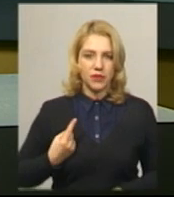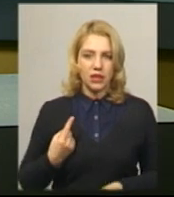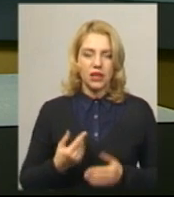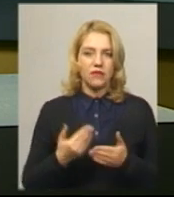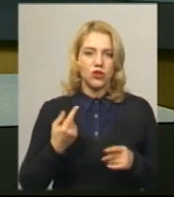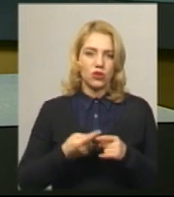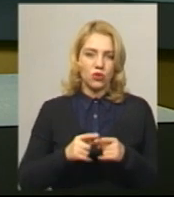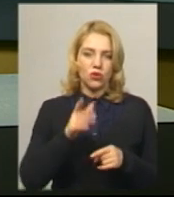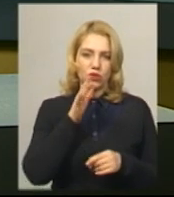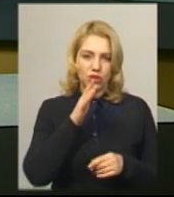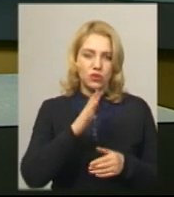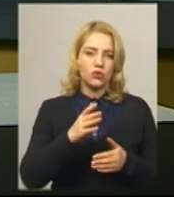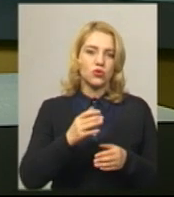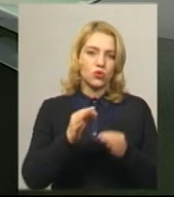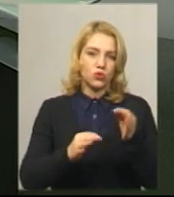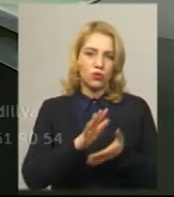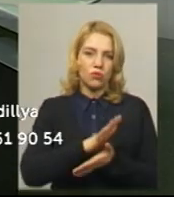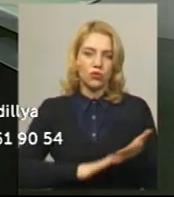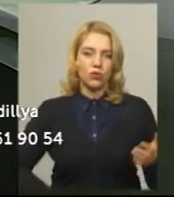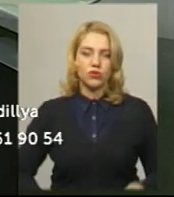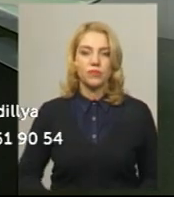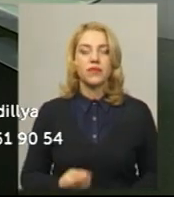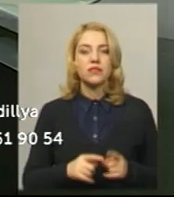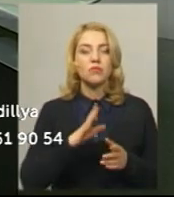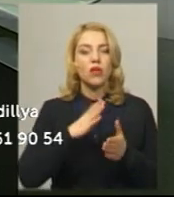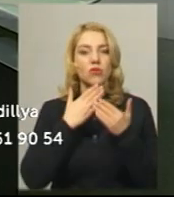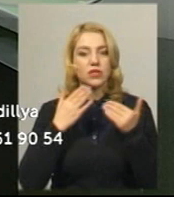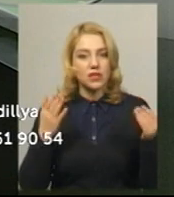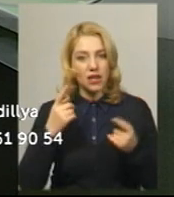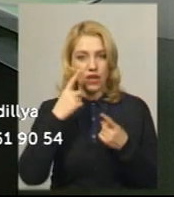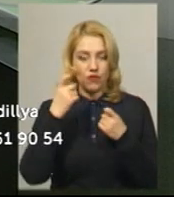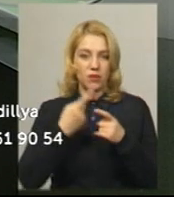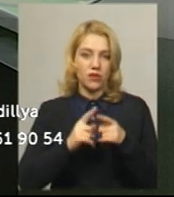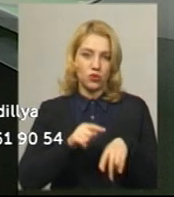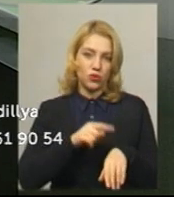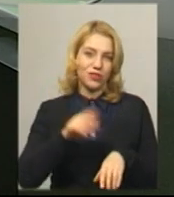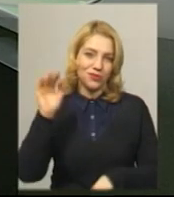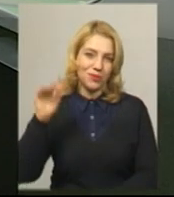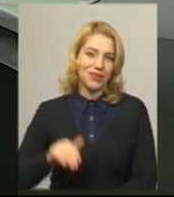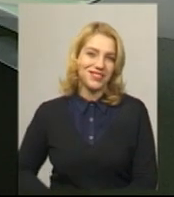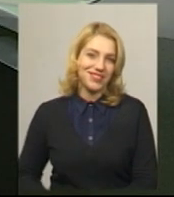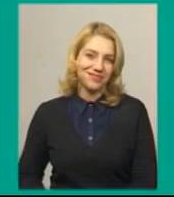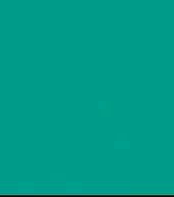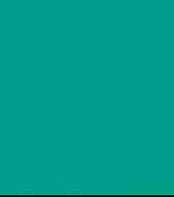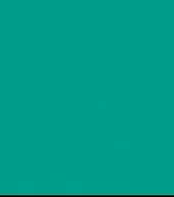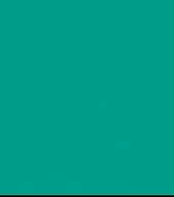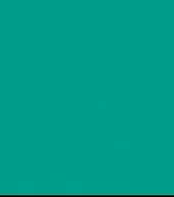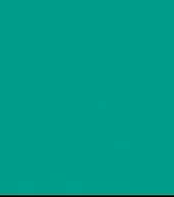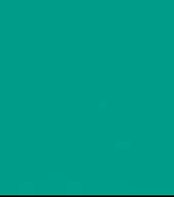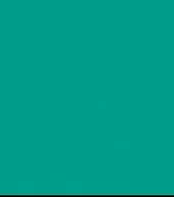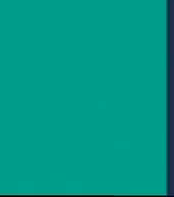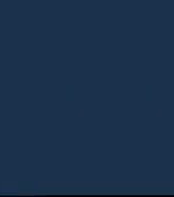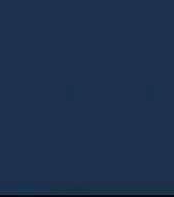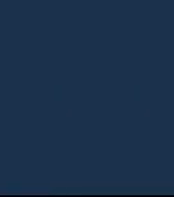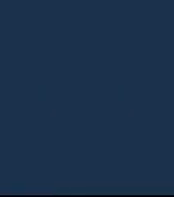часу суд постійно продовжує. Це була остання інформація на цю годину. Побачимось! Дякую